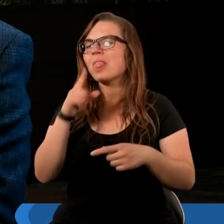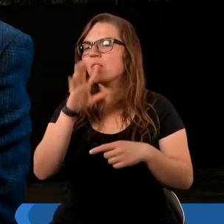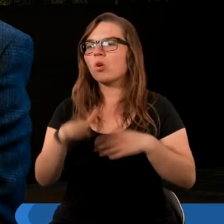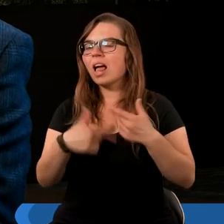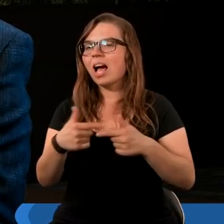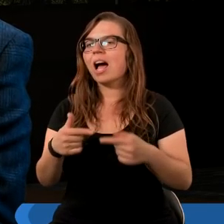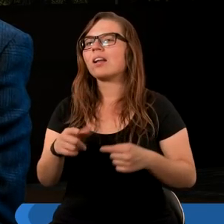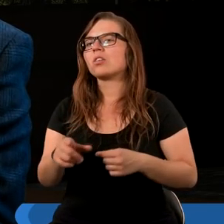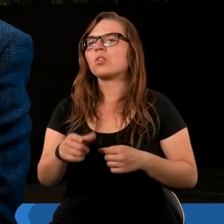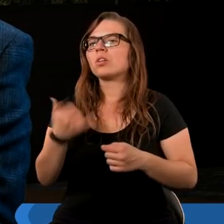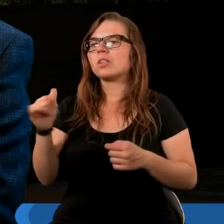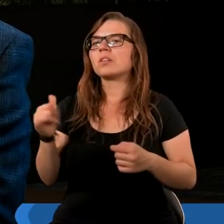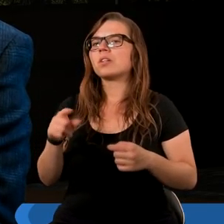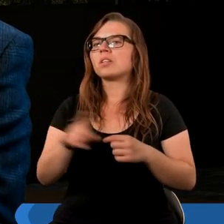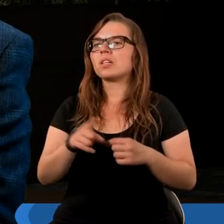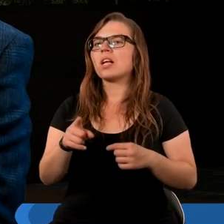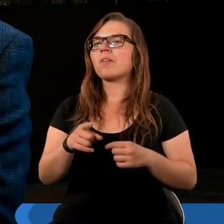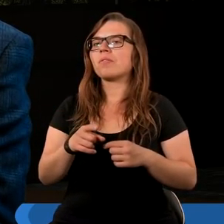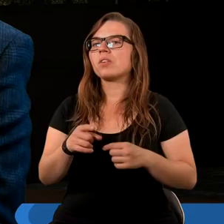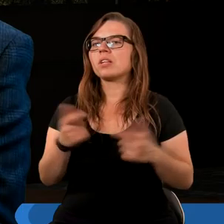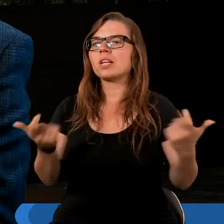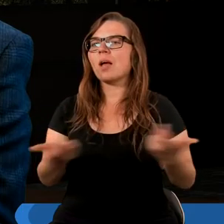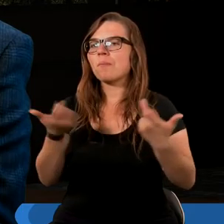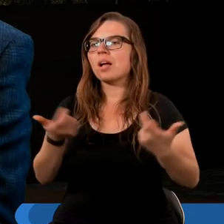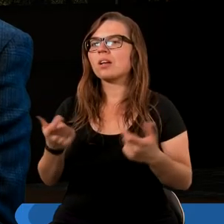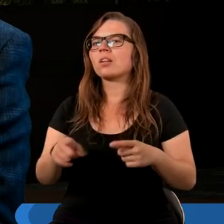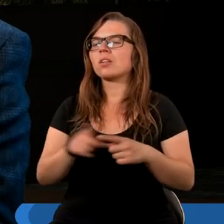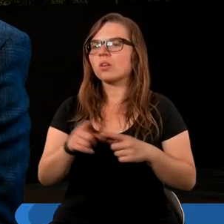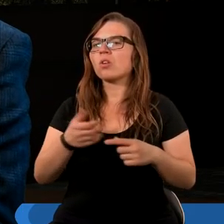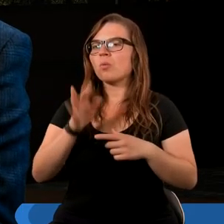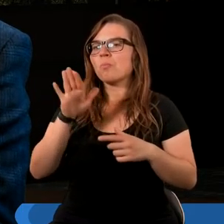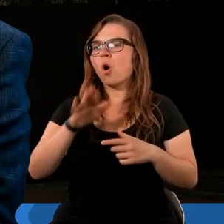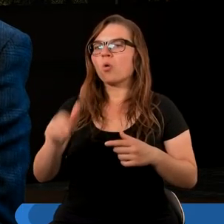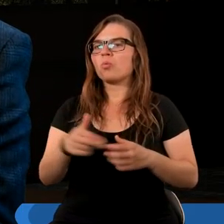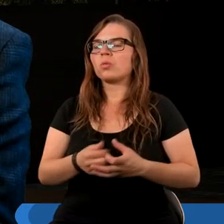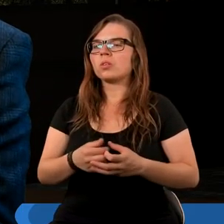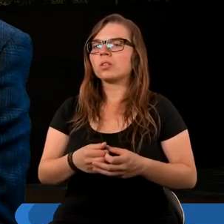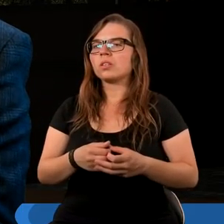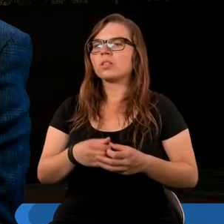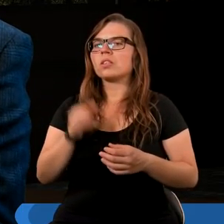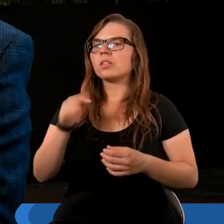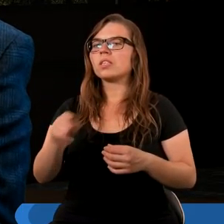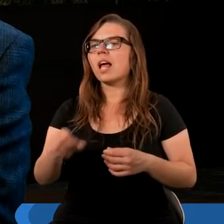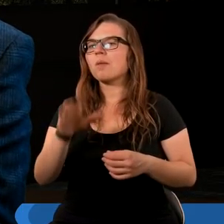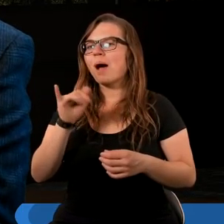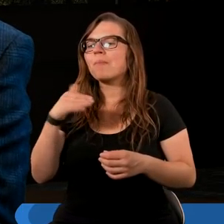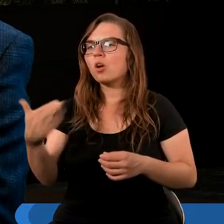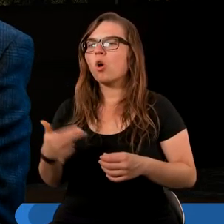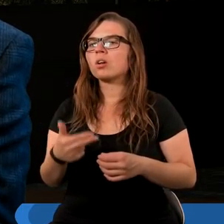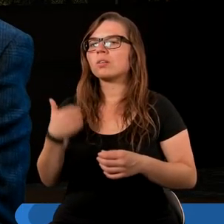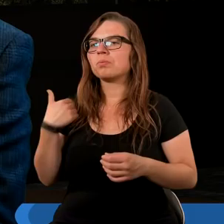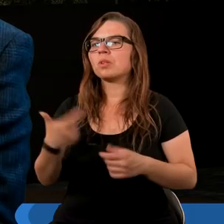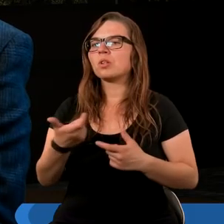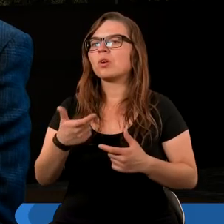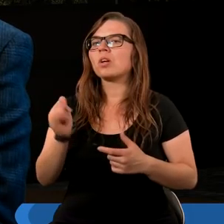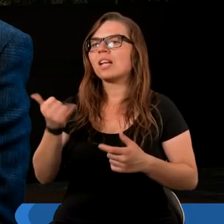nietolerancją, po prostu krwiorzeczy, niebezpieczny, wrogi Bogu. Ten Babilon przeminął